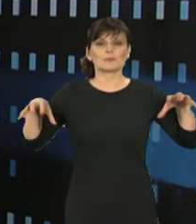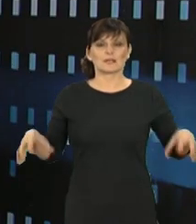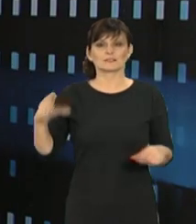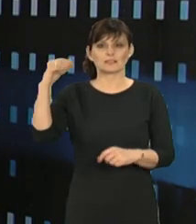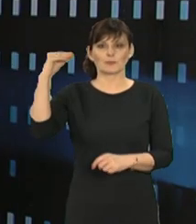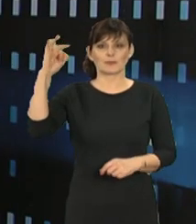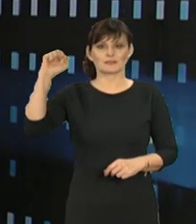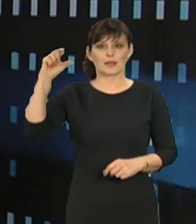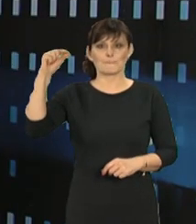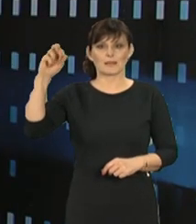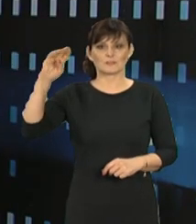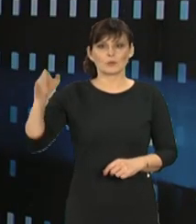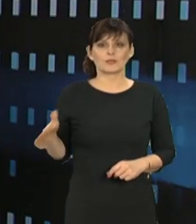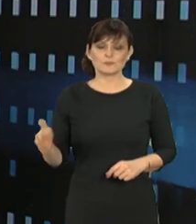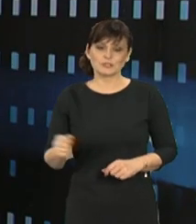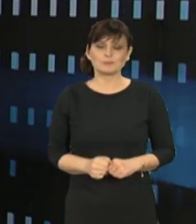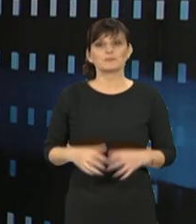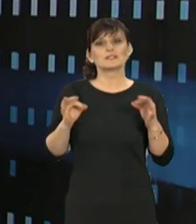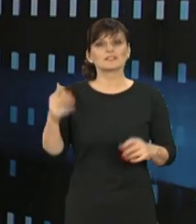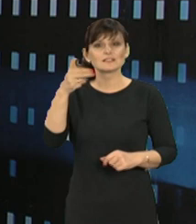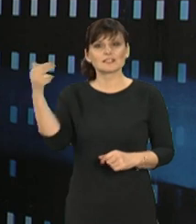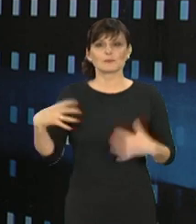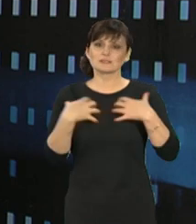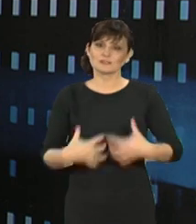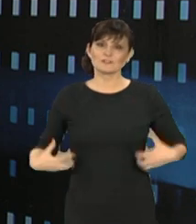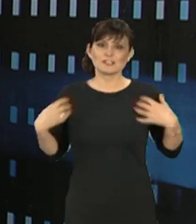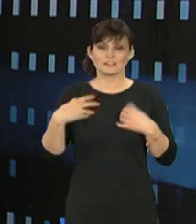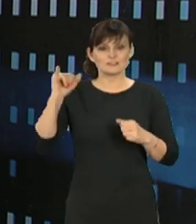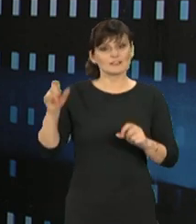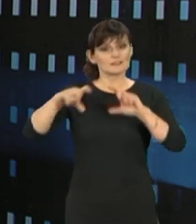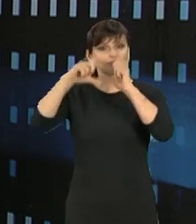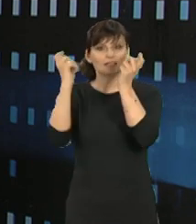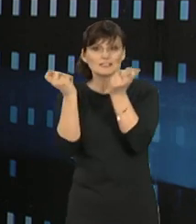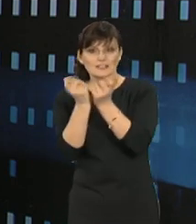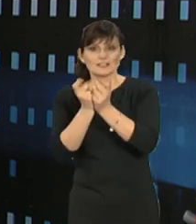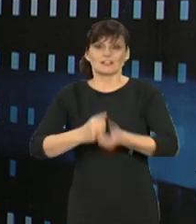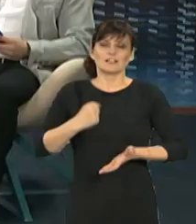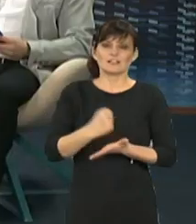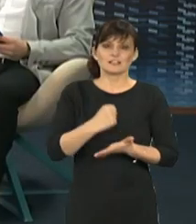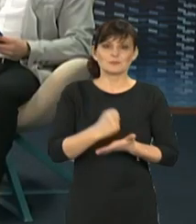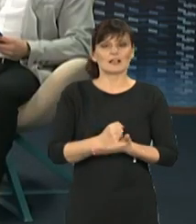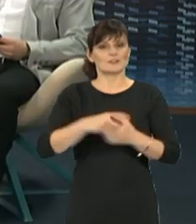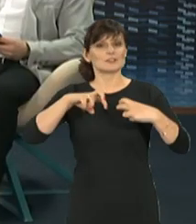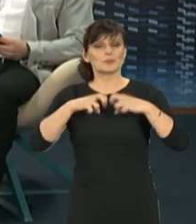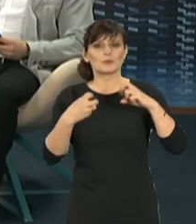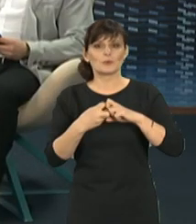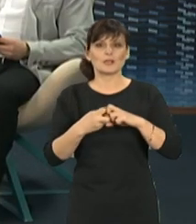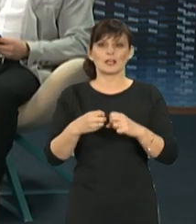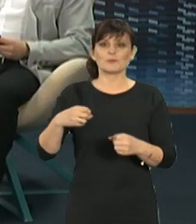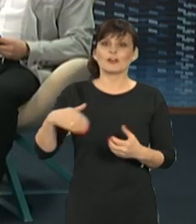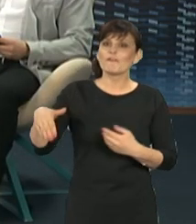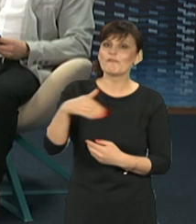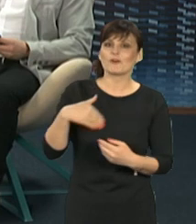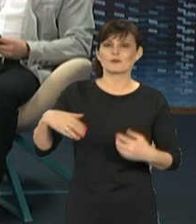Dzień dobry. Dzień dobry. Szanowna Pani, temat zwierząt i ogólnie samego zarysu tego wszystkiego ich problemu